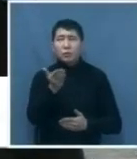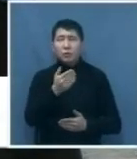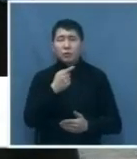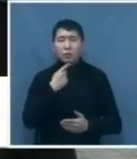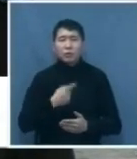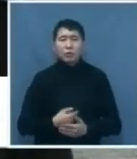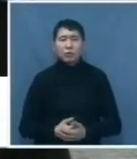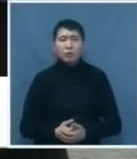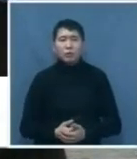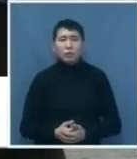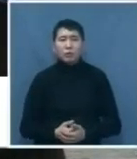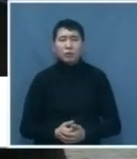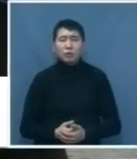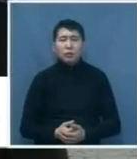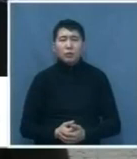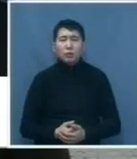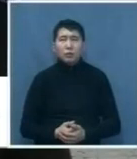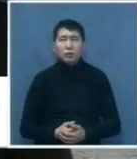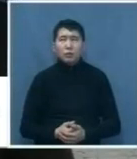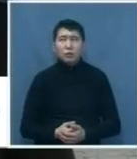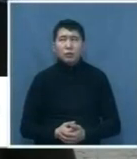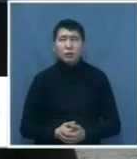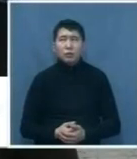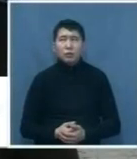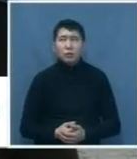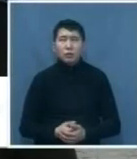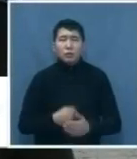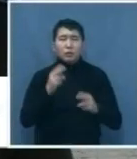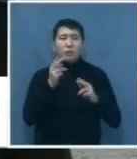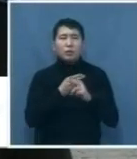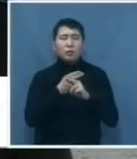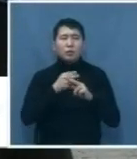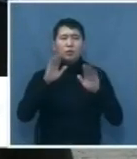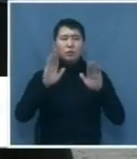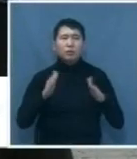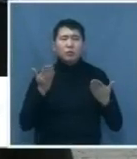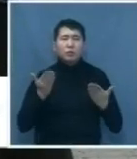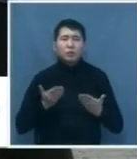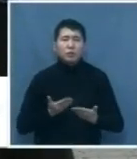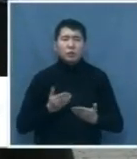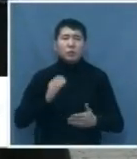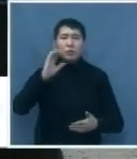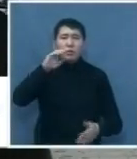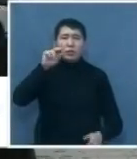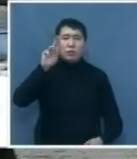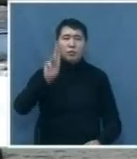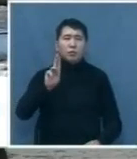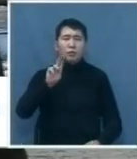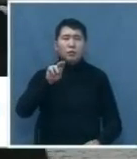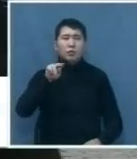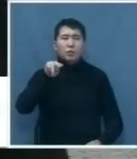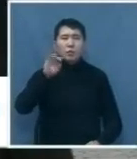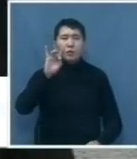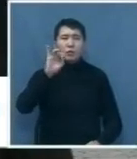поток пассажирам, сразу, которые без определенной местности жительства, людям ввозим в спецприемник, которые нет удостоверения, личности,